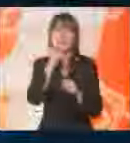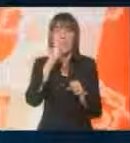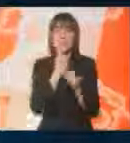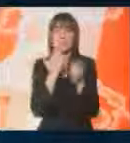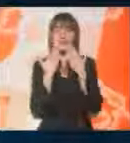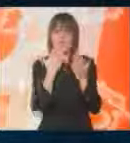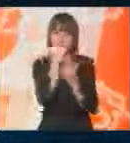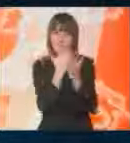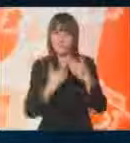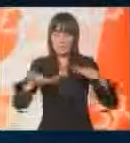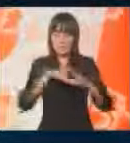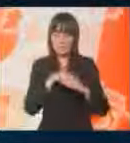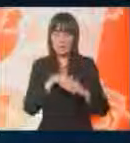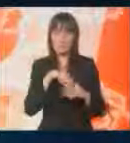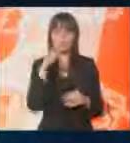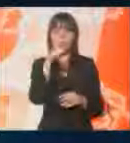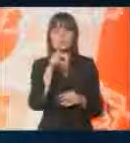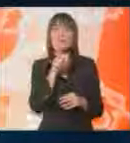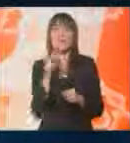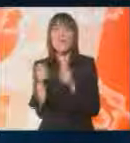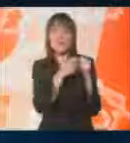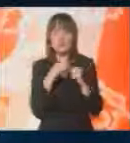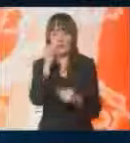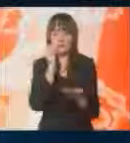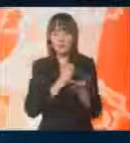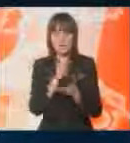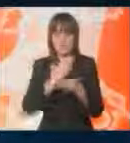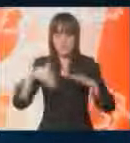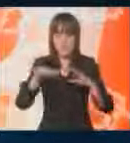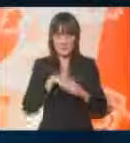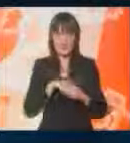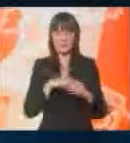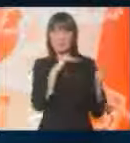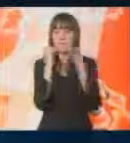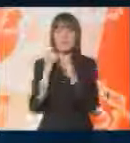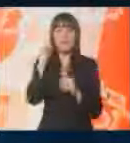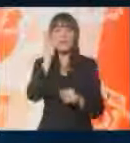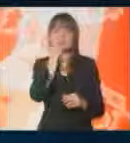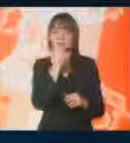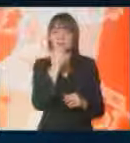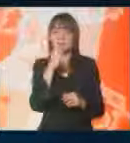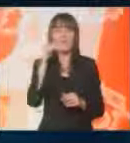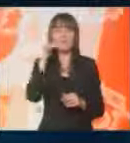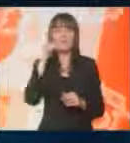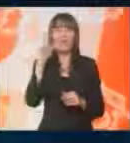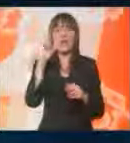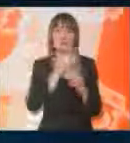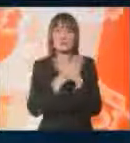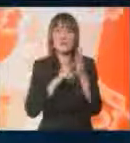Zahvaljujući programu zapošljavanja pripravnika koji je organizova Nacionalna služba za zapošljavanje u saradnju sa gradskom upravom grada Loznice,